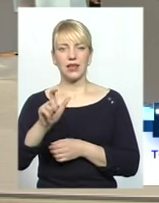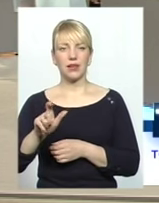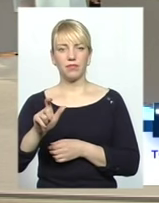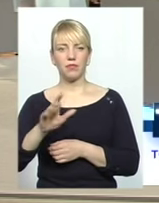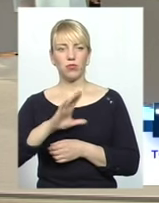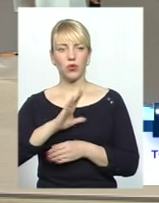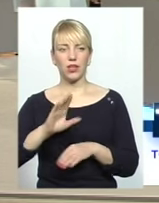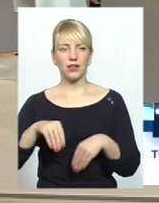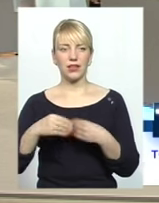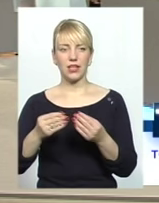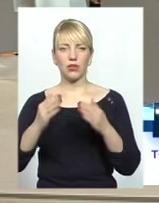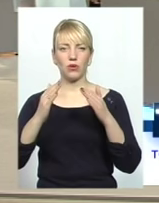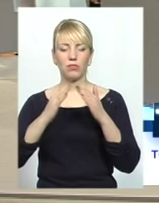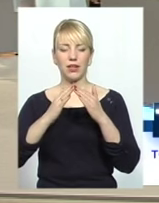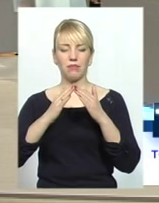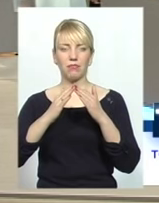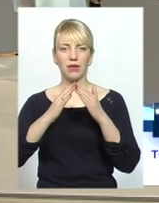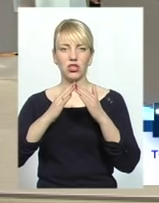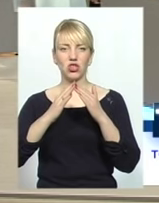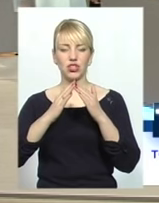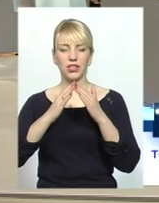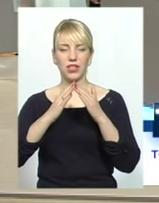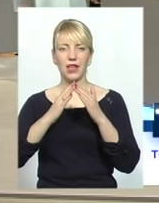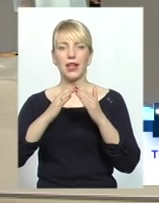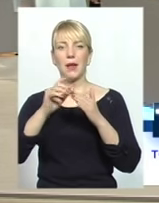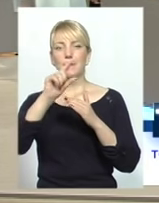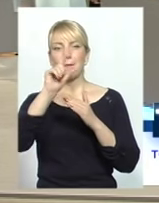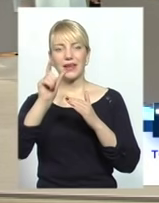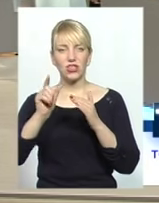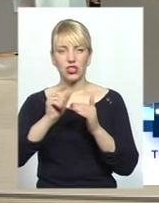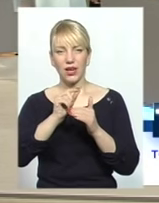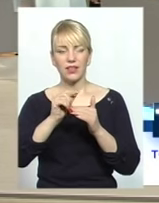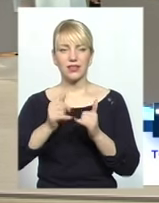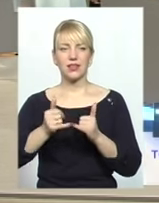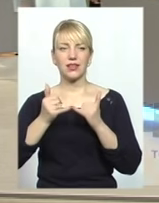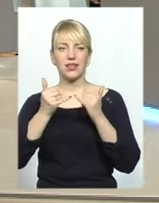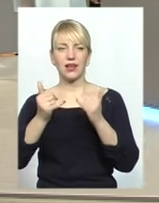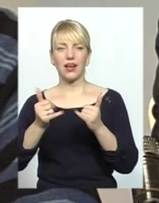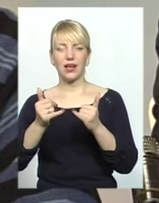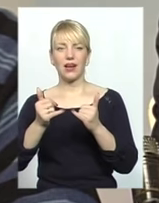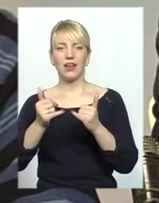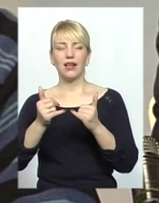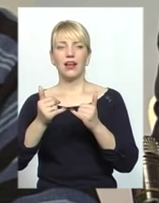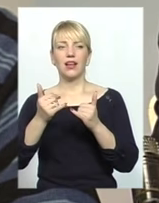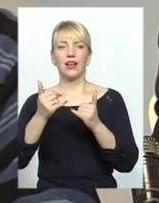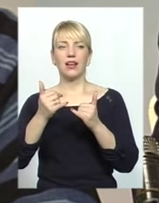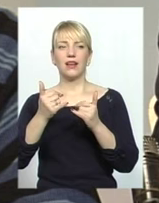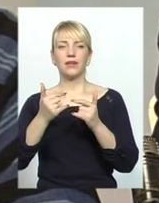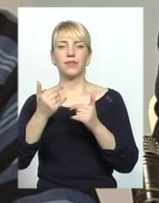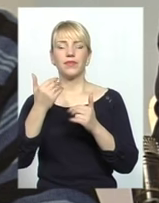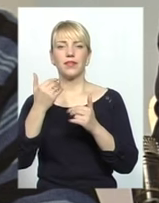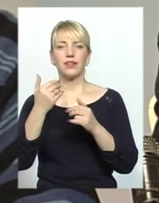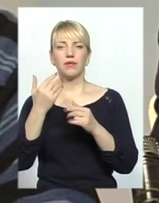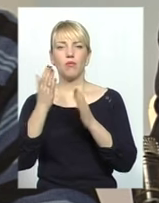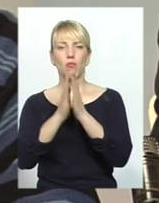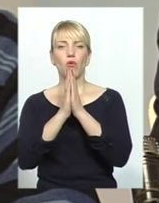надано приміщення мечеті для відряження їхніх потреб в Криму. Це було в Криму.